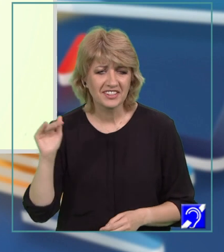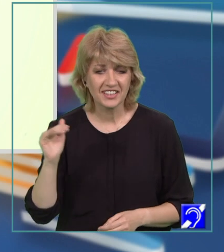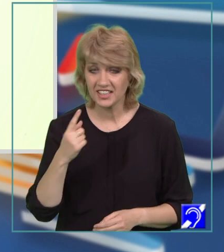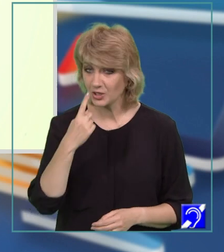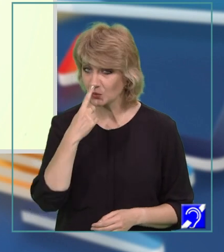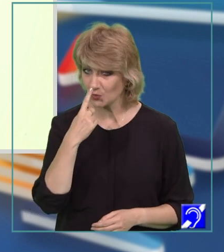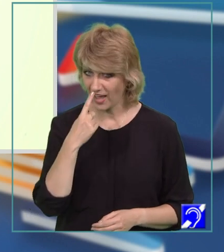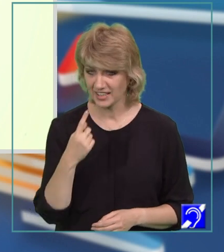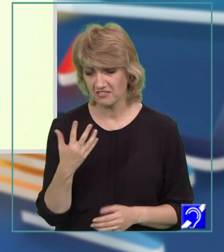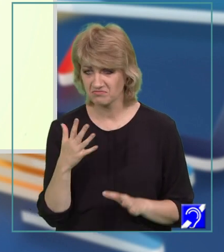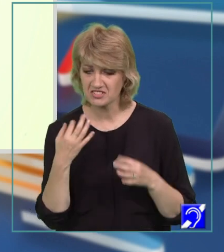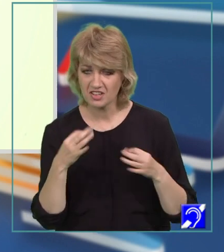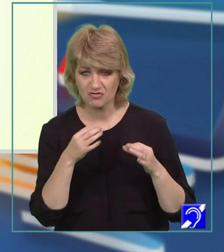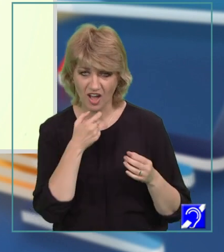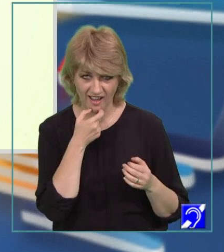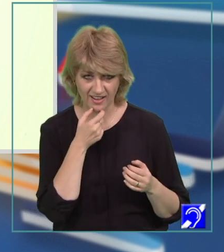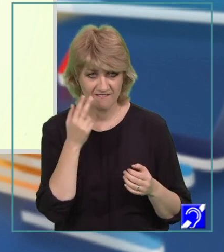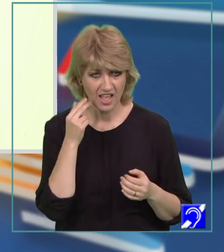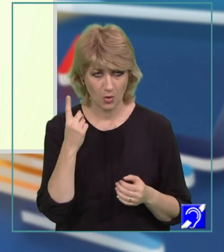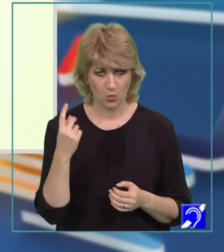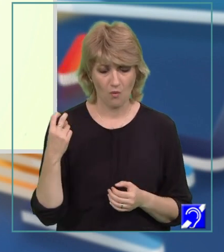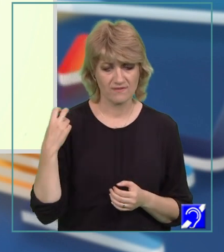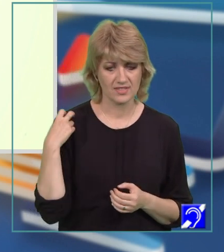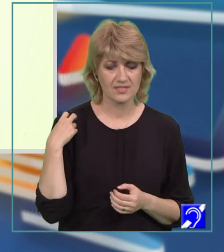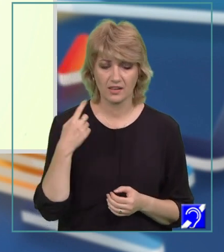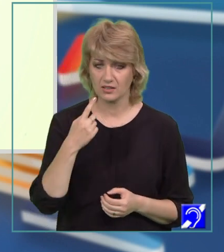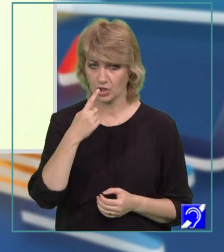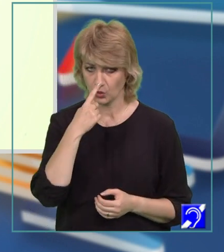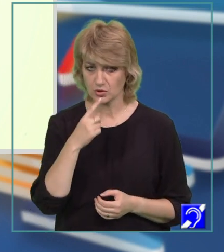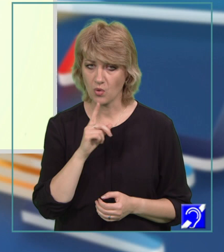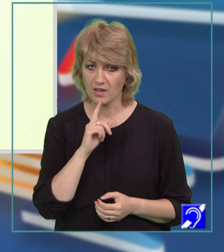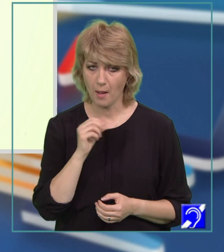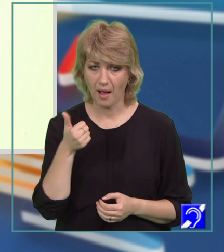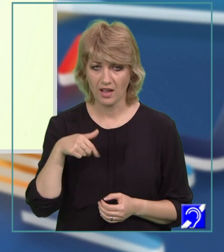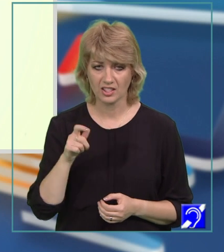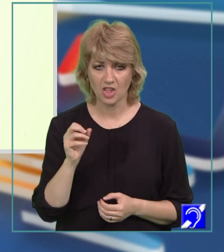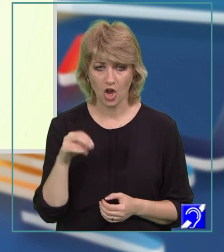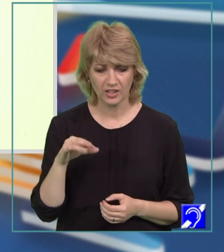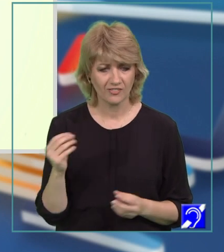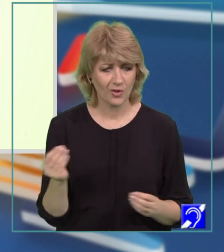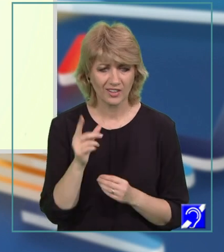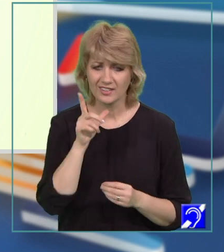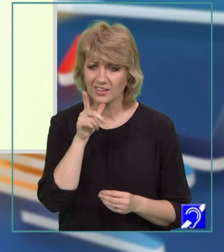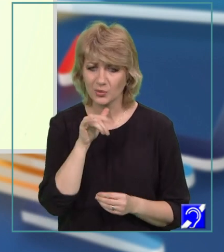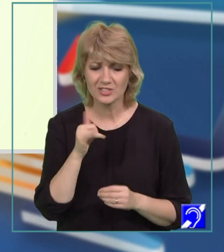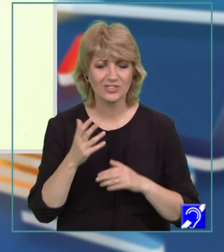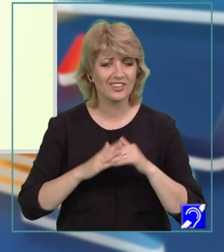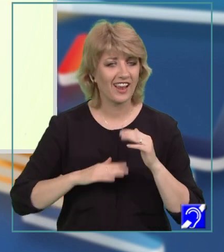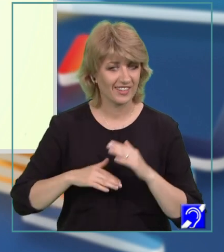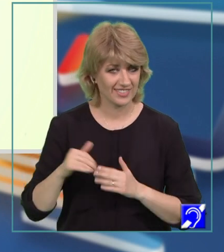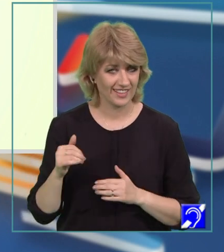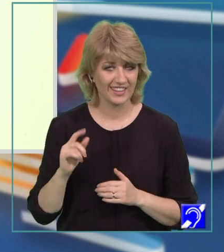rusoaică, de vreo 10 ani, fata unui ofițer rus, o cheamă Antonia, e foarte drăguță și talentată,